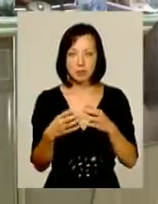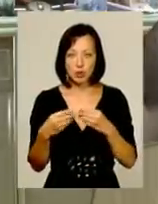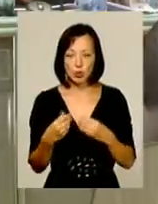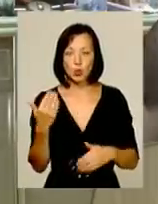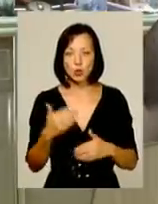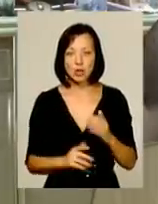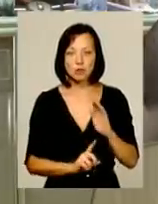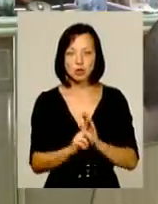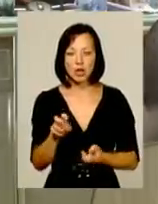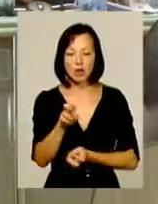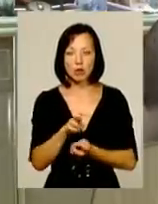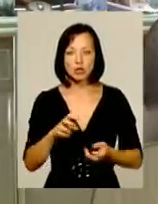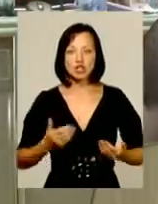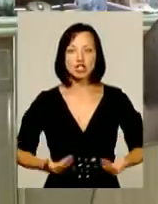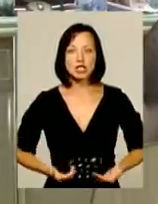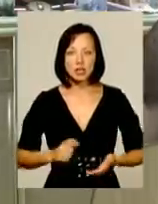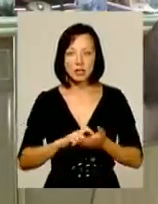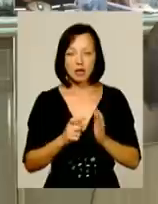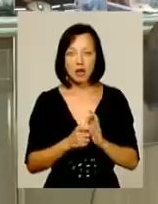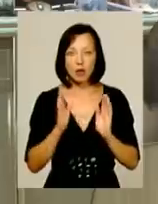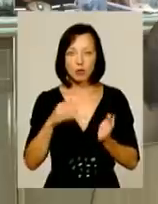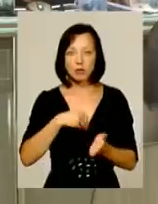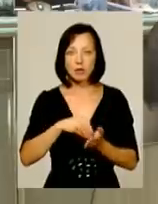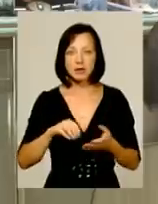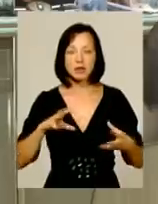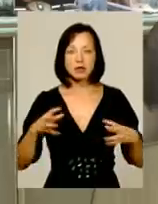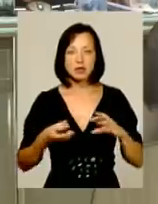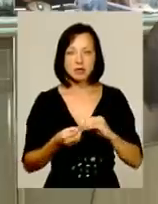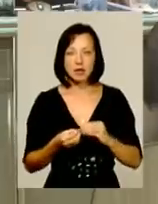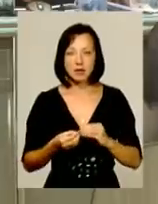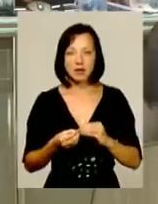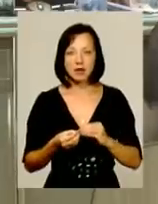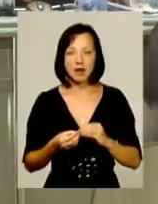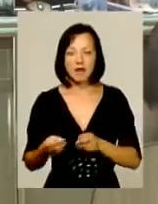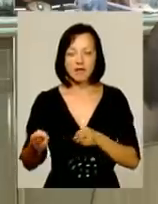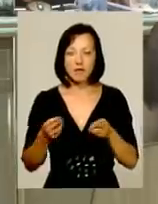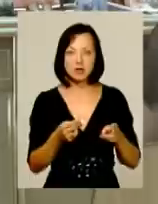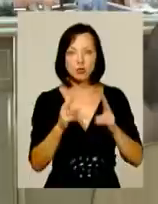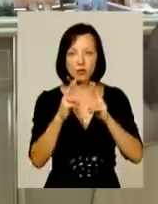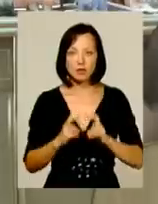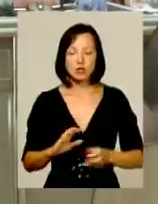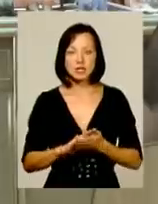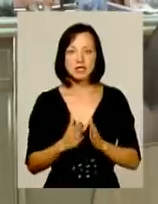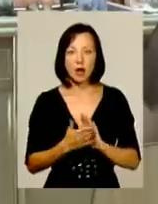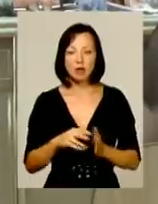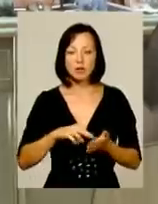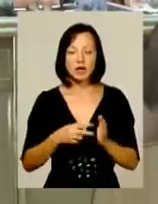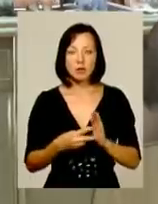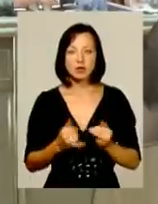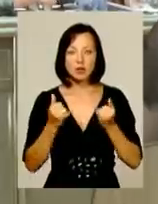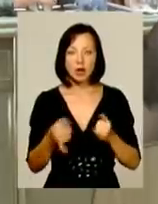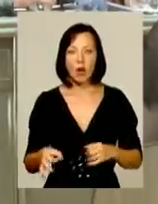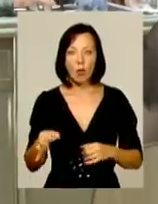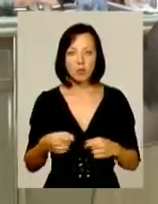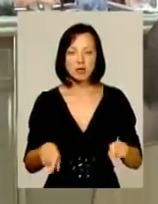розпочали розшук житла, яке буде придбано за результатами виїзду і вивчення стану. Передбачено для області